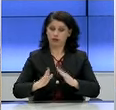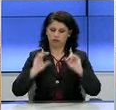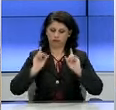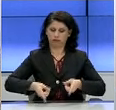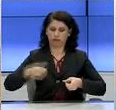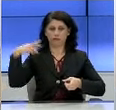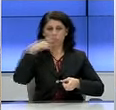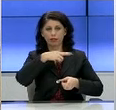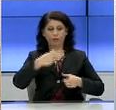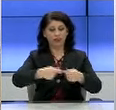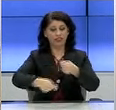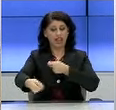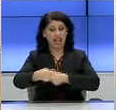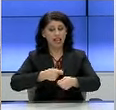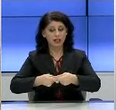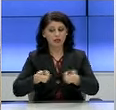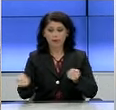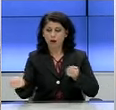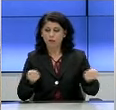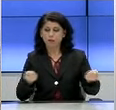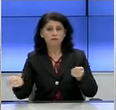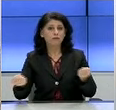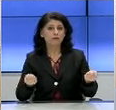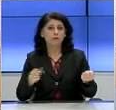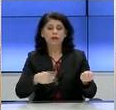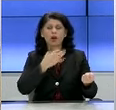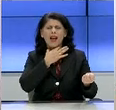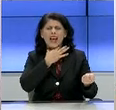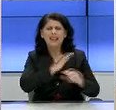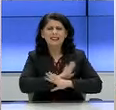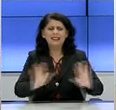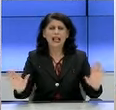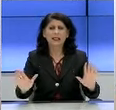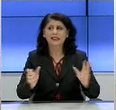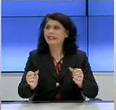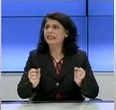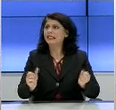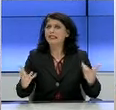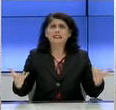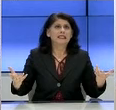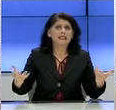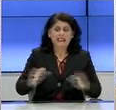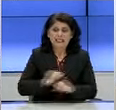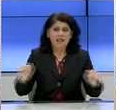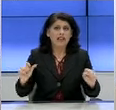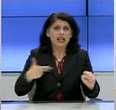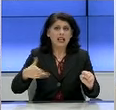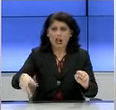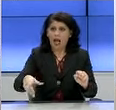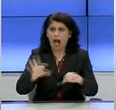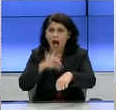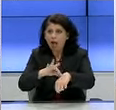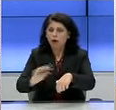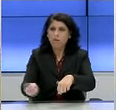καθαράσουν τον νηστικό ρόλο στη διαχείριση πανδημίας αυτής της έκτατης κρίσης, όπως σε συνέχεια της αξιολόγησης των επιδημιολογικών στοιχείων